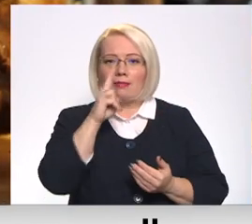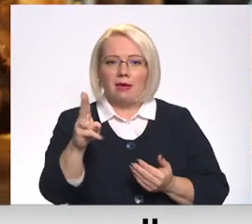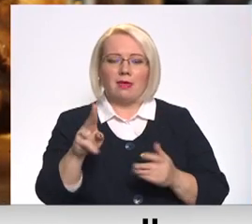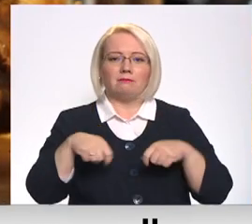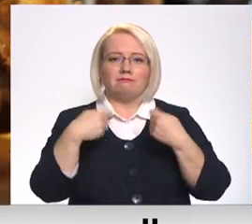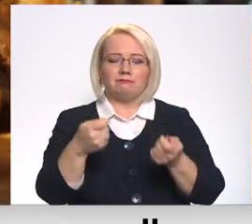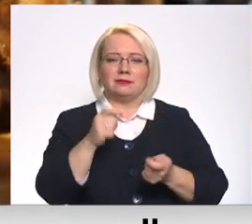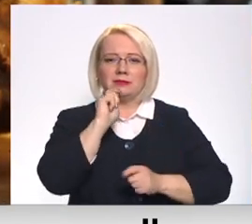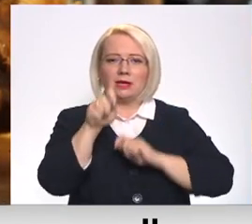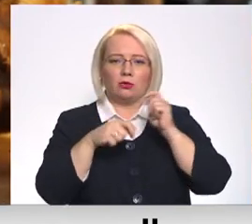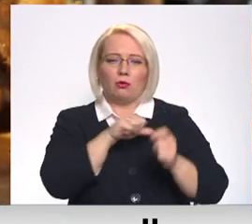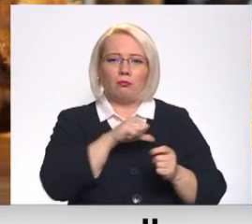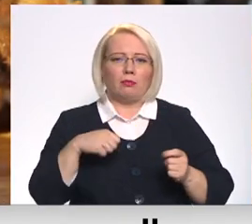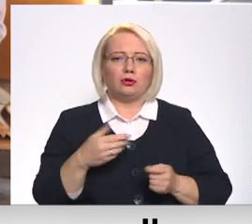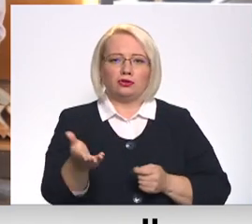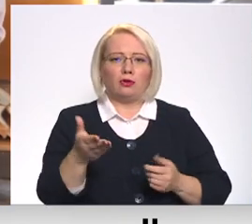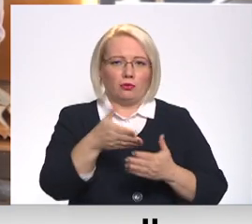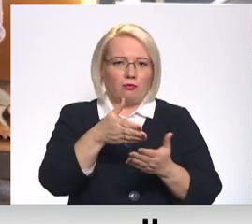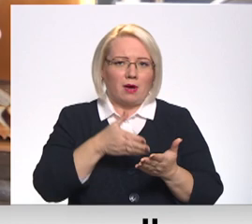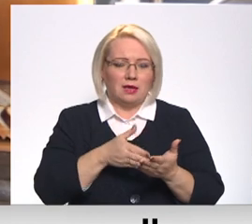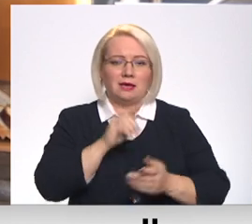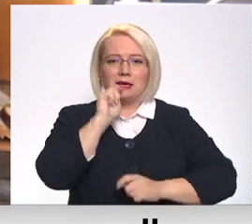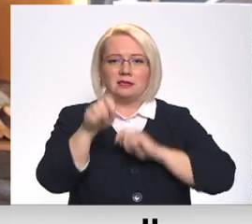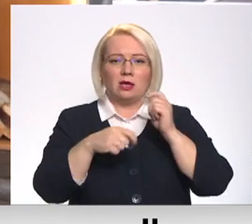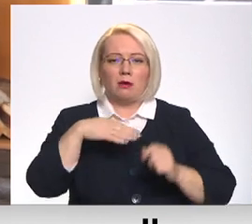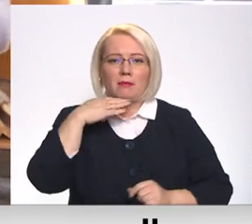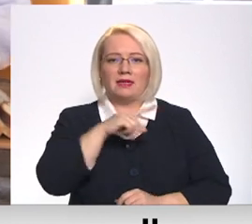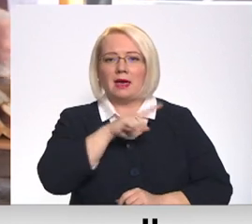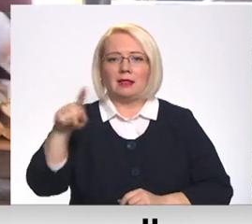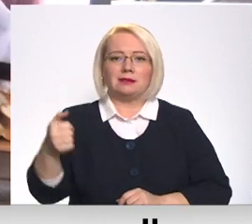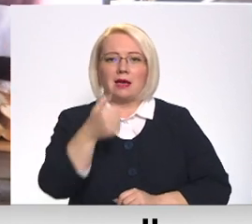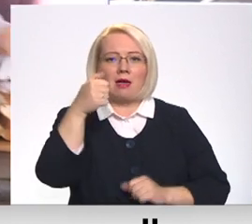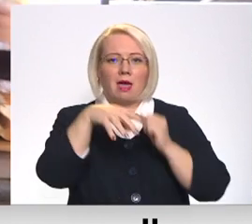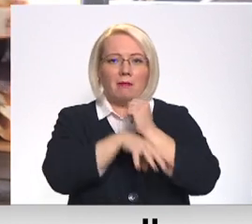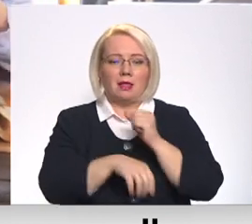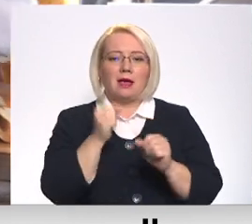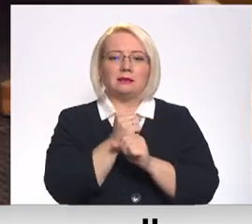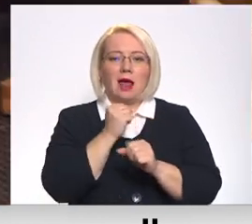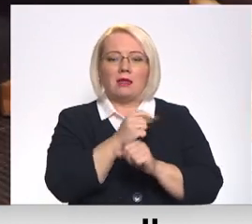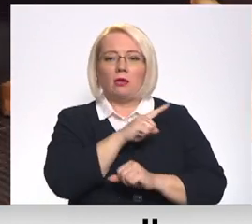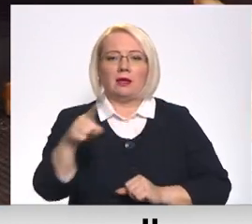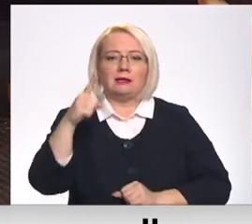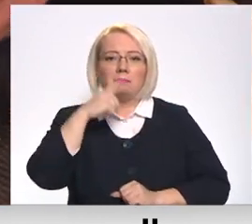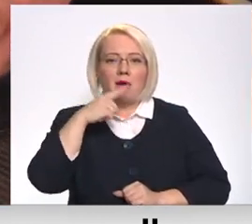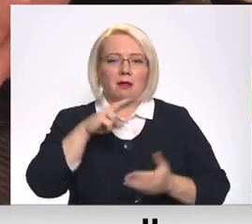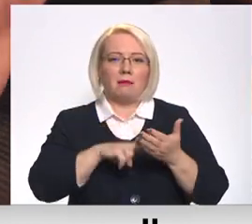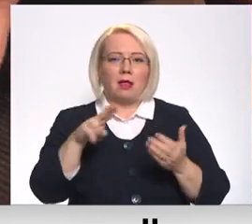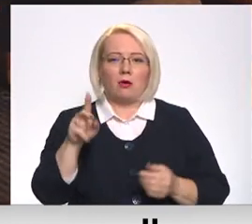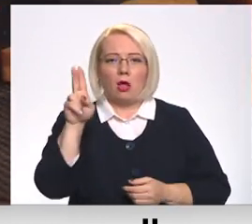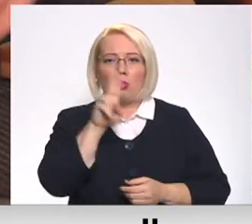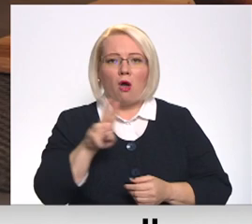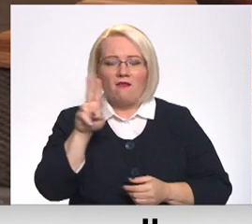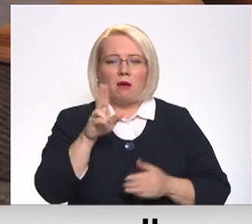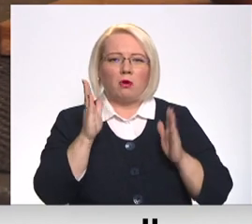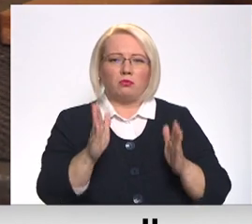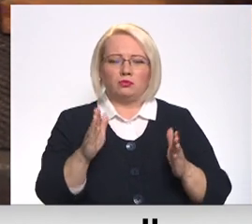ziedotu pašteptu maizi šķēli. Ziedojumi pietiek līdz gada beigām, bet lai darbotos līdz martam, pieļaujot, ka no novembra nāks